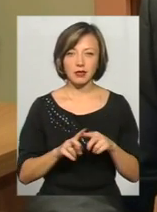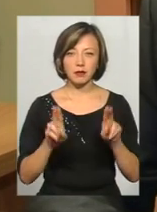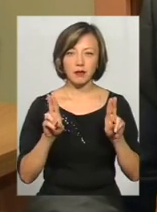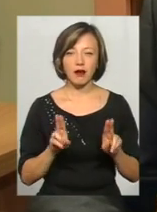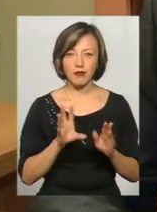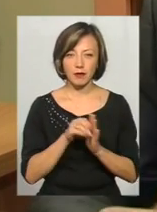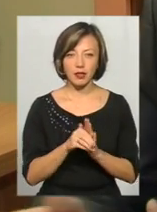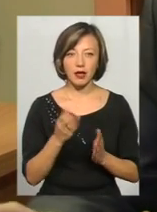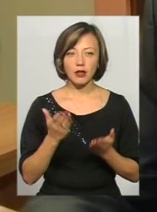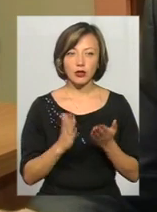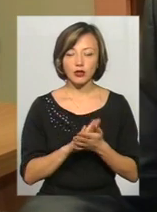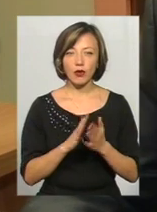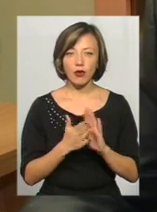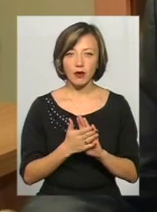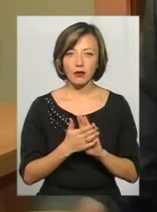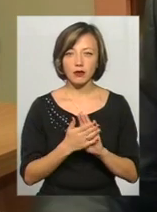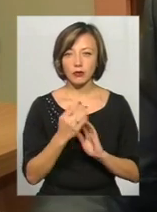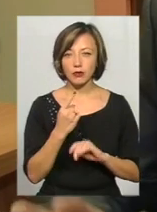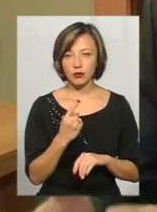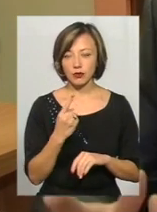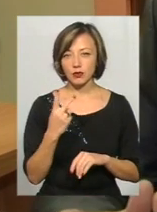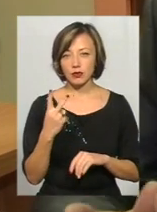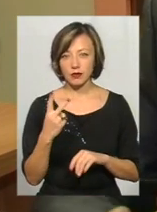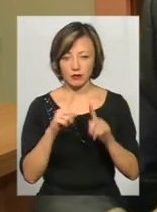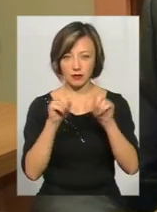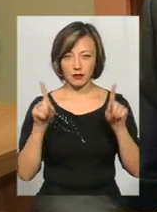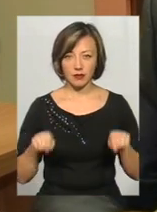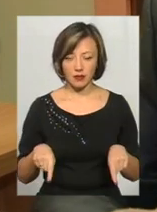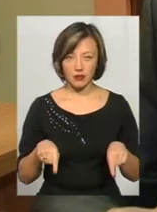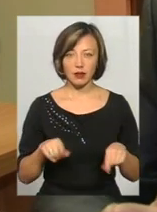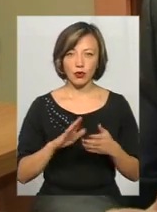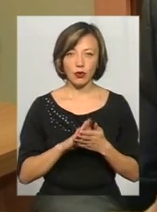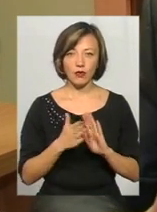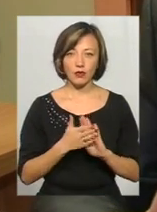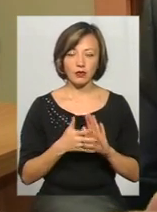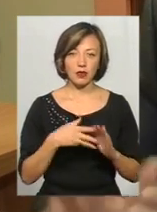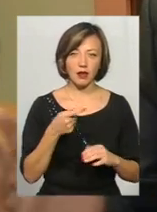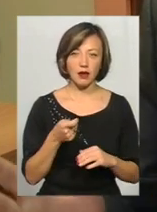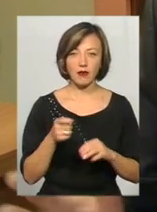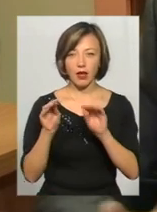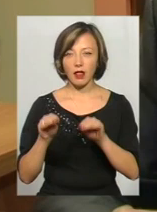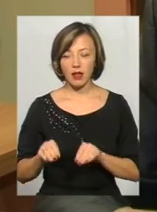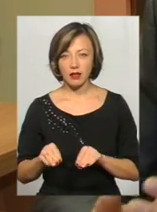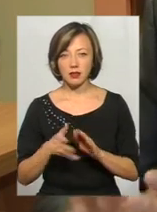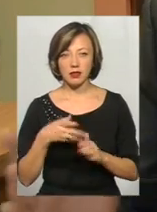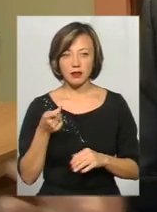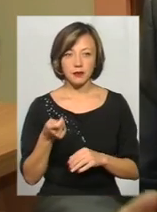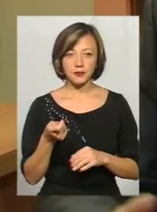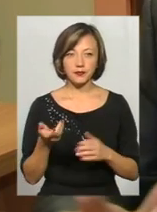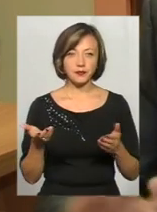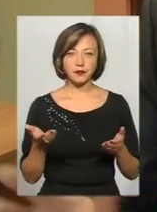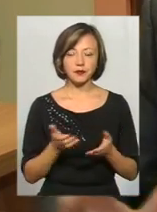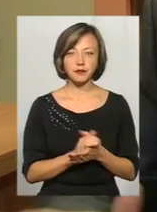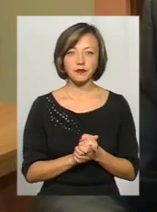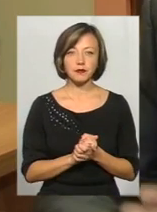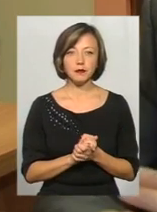місця. Так, якщо договір може бути на один аркуш, це, як правило, договір-заявка, анкета-заявка, анкета-договір